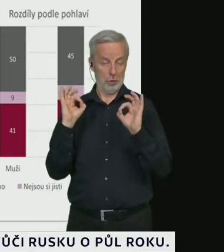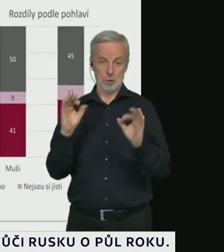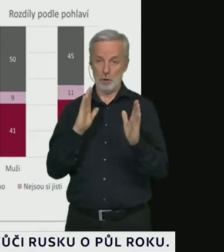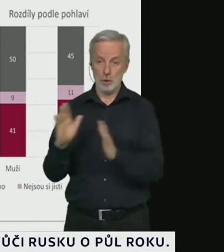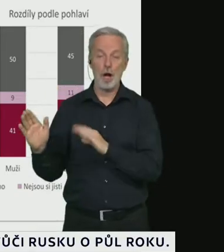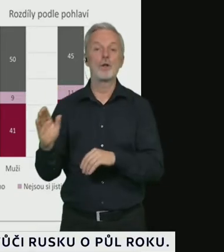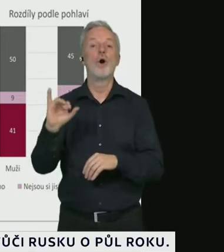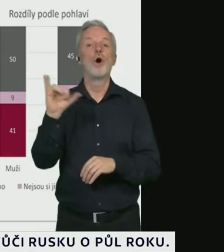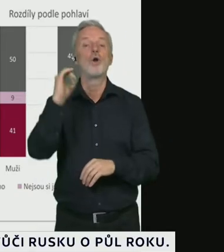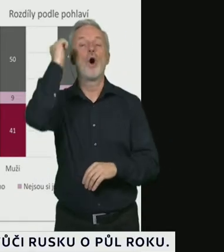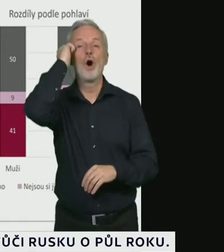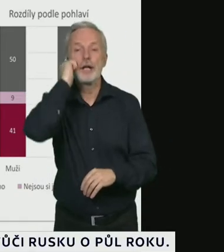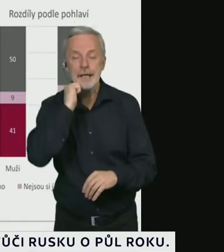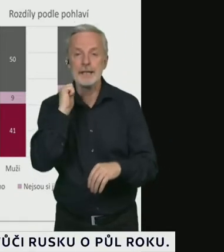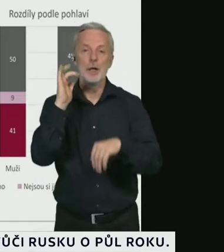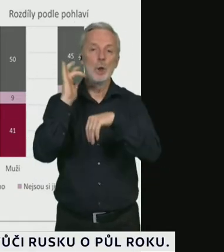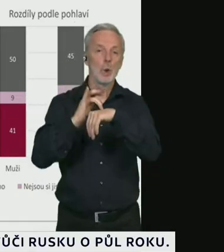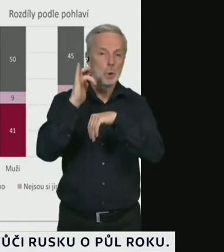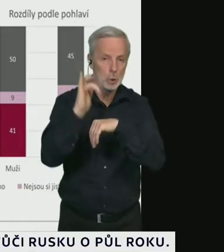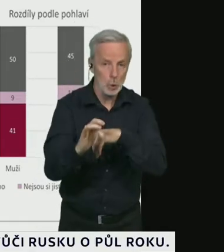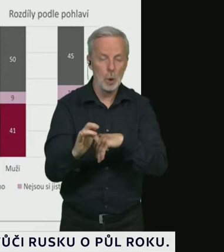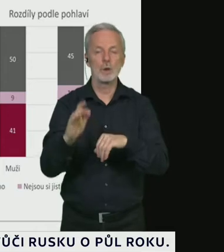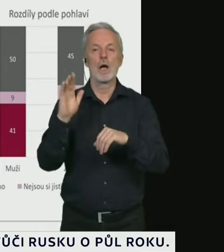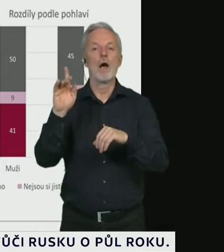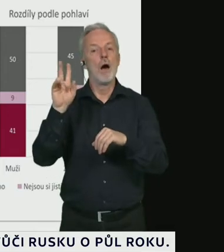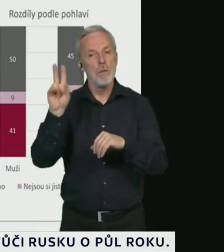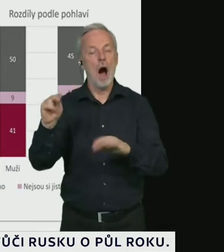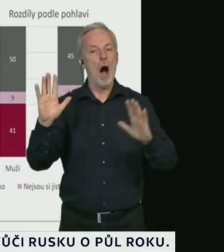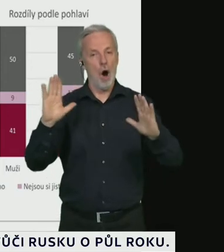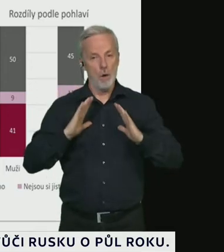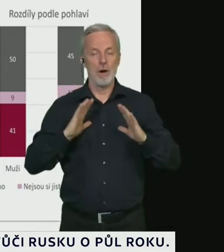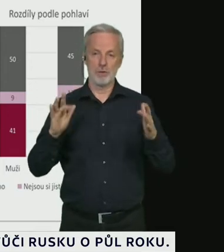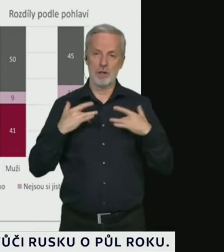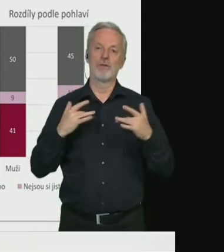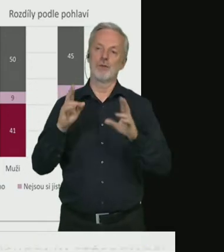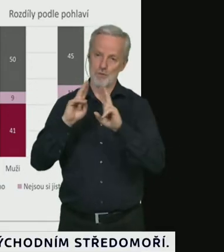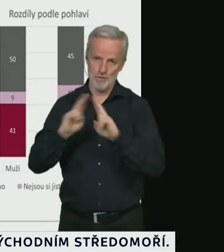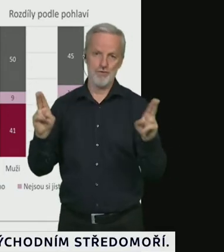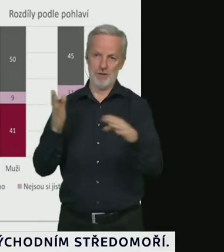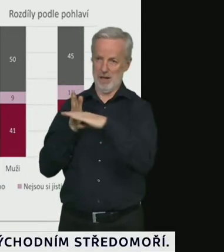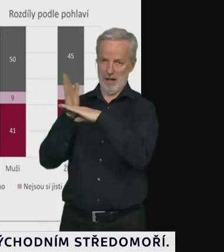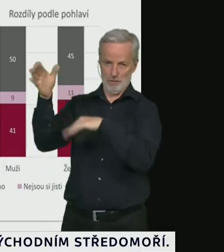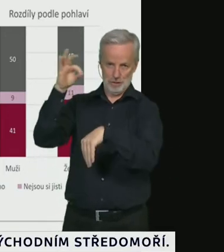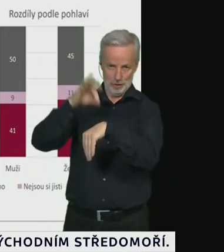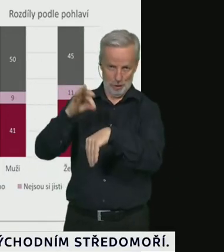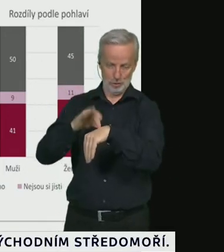kteří budou mít obavu o své zdraví, jsou vítáni na tom testování.